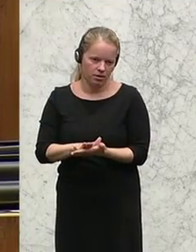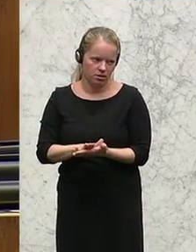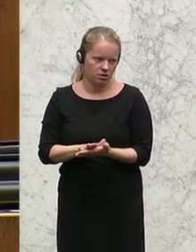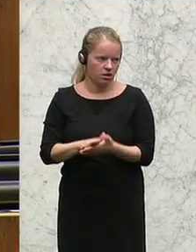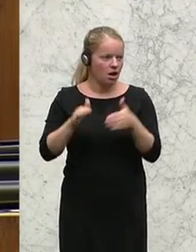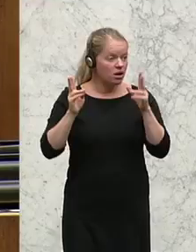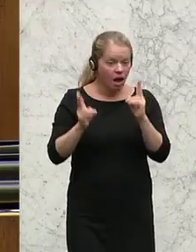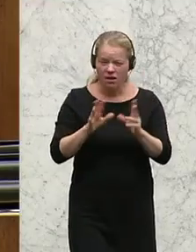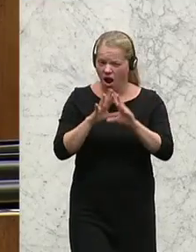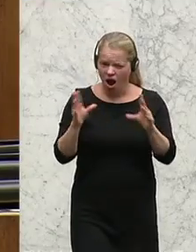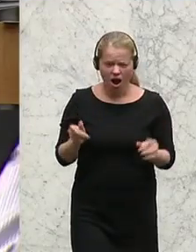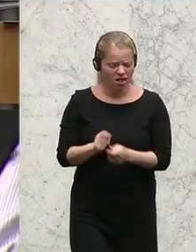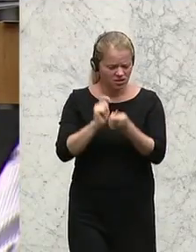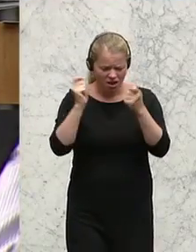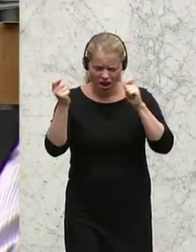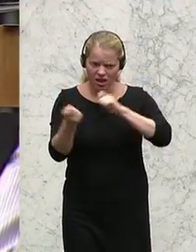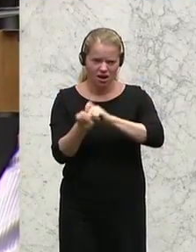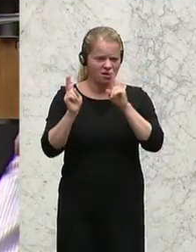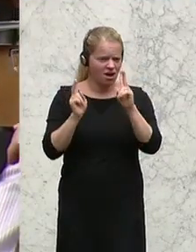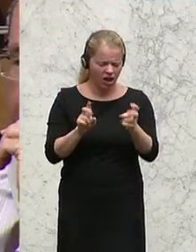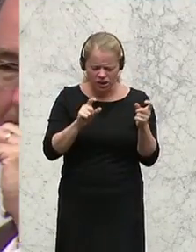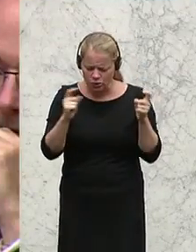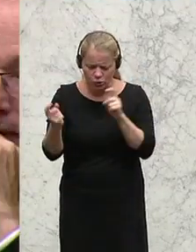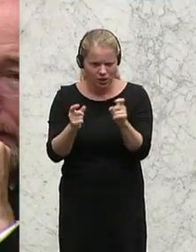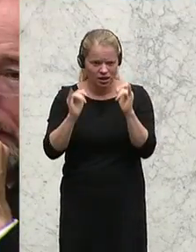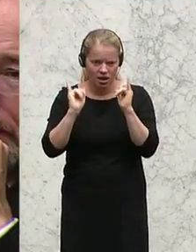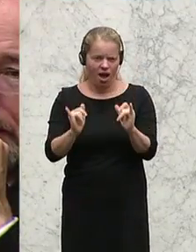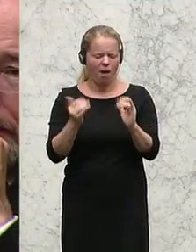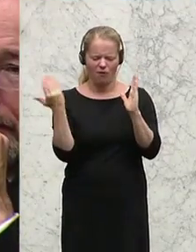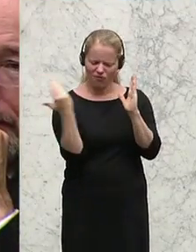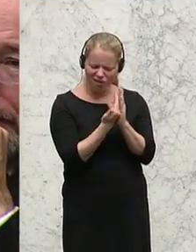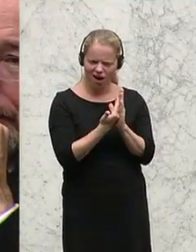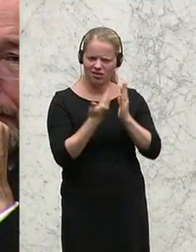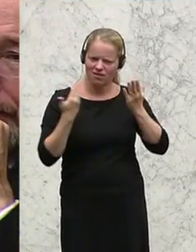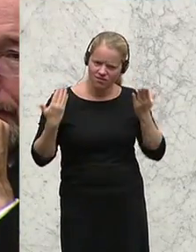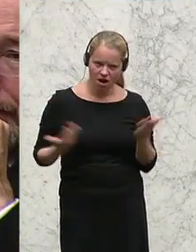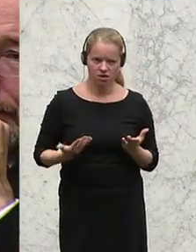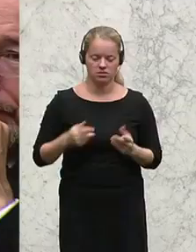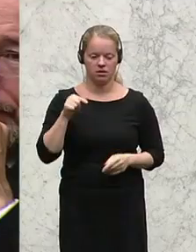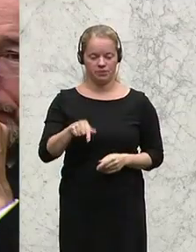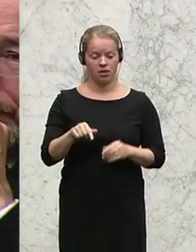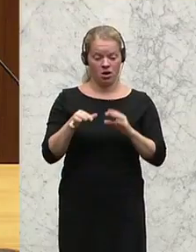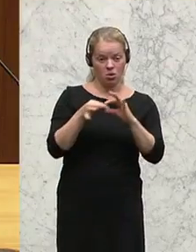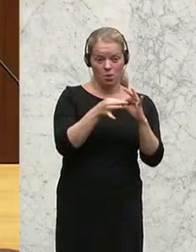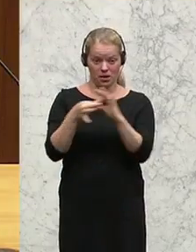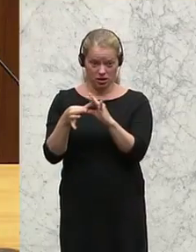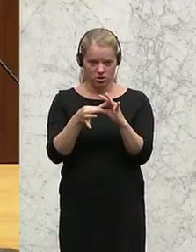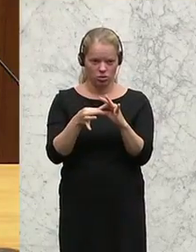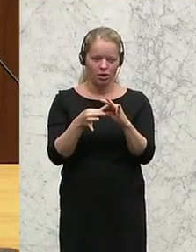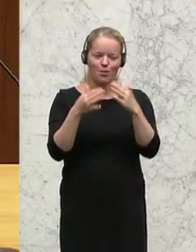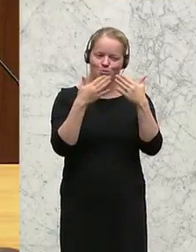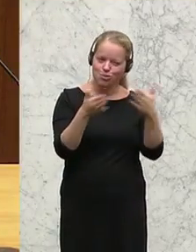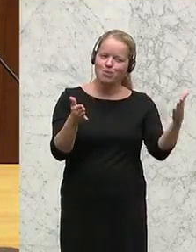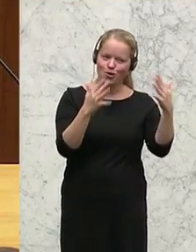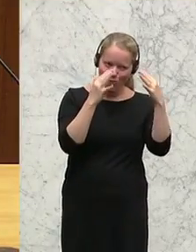Das können wir alles ändern. Wir können das alles in Frage stellen. Aber Faktum ist, dass das in der Kombination Publikumsakzeptanz und